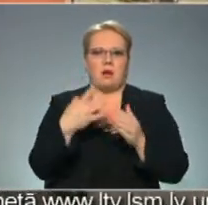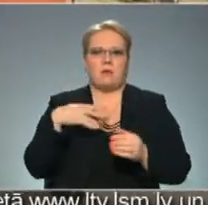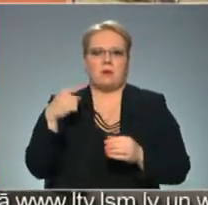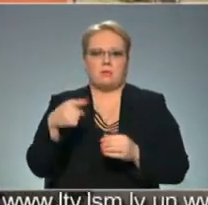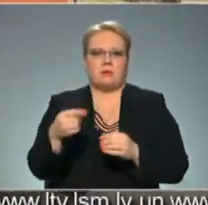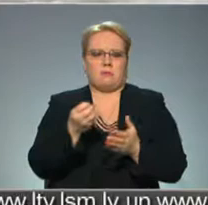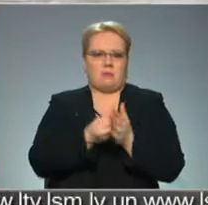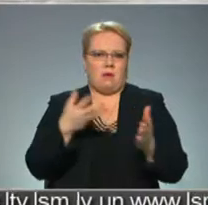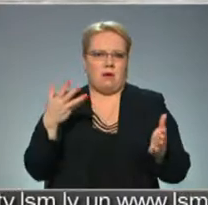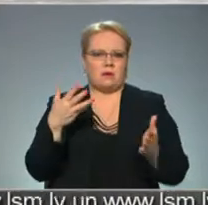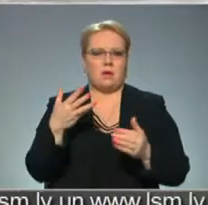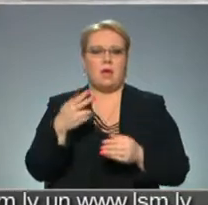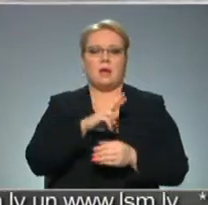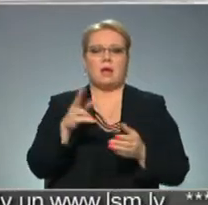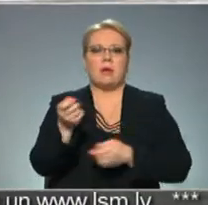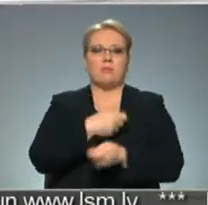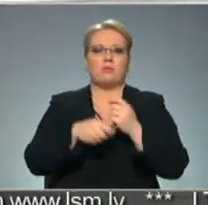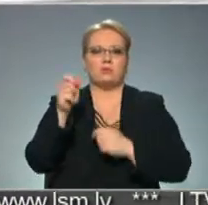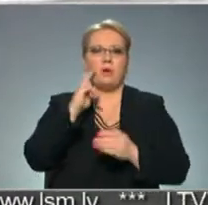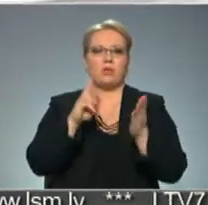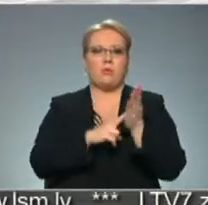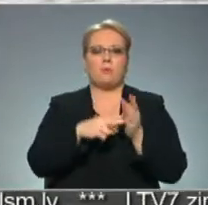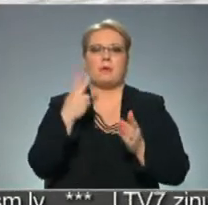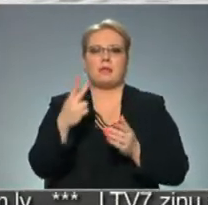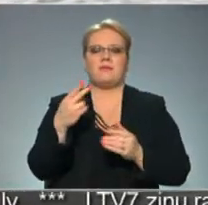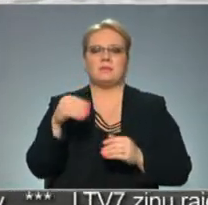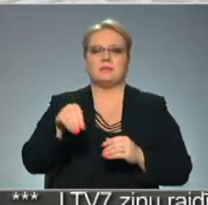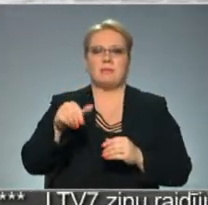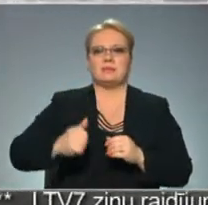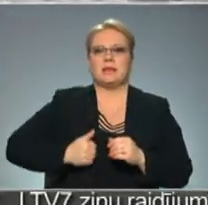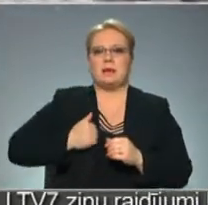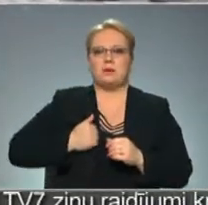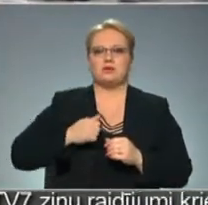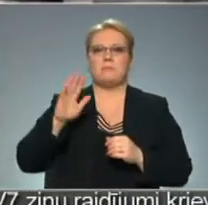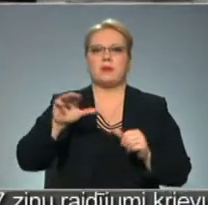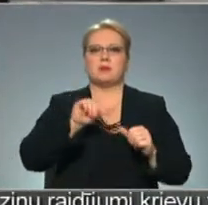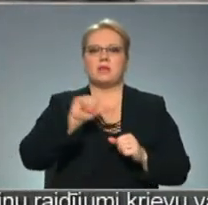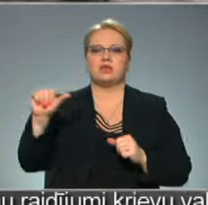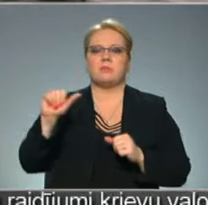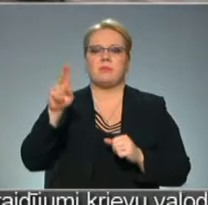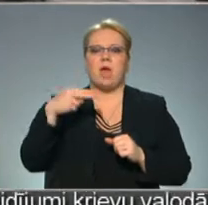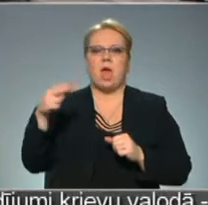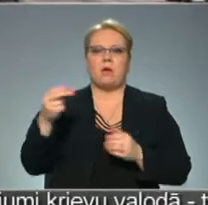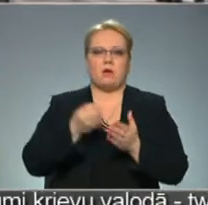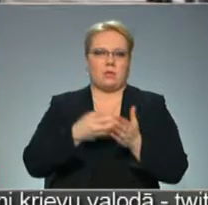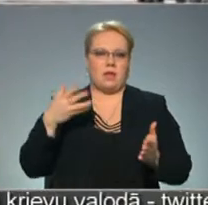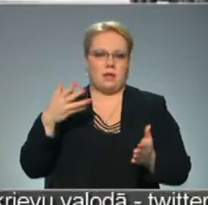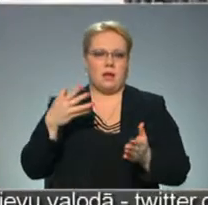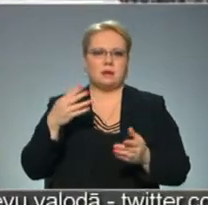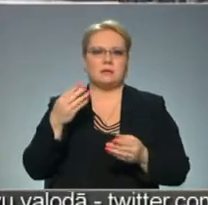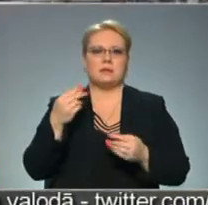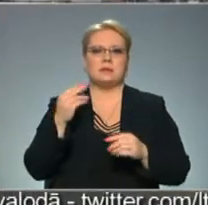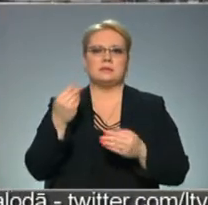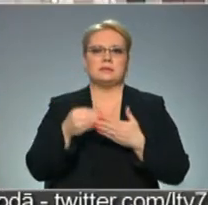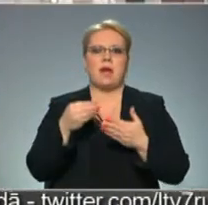šausmīgi dārgi. Kādam uzņēmējiem nodokļas par diviem zemes īpašumiem kļūst pat par 600 eiro lielāks. Pielikt cenas jau tāpat